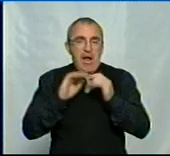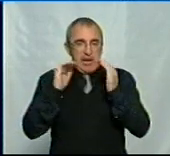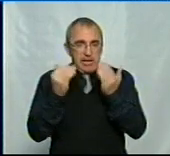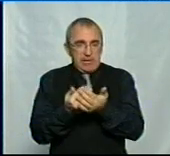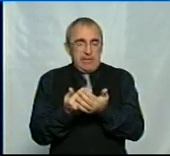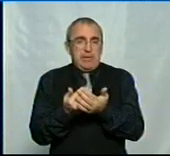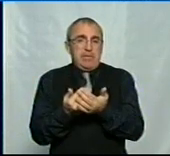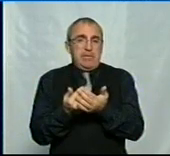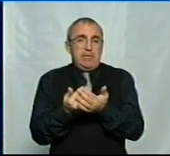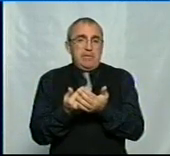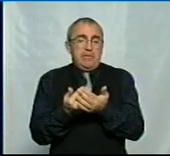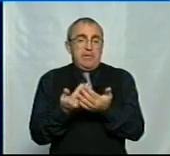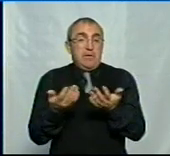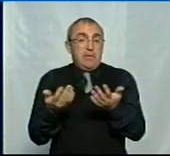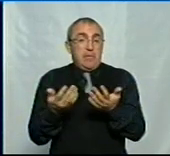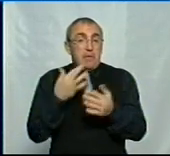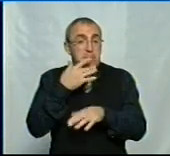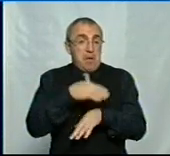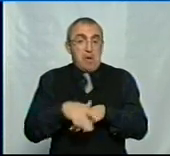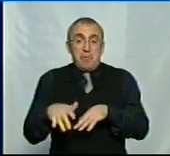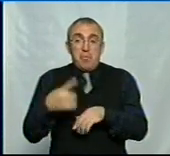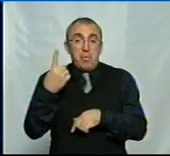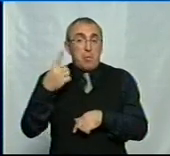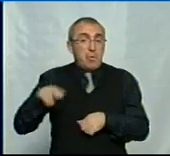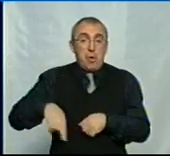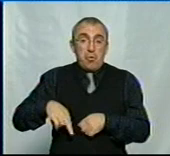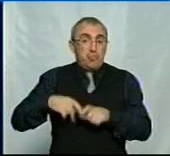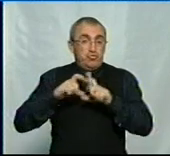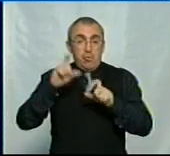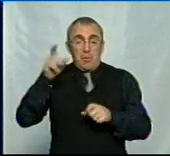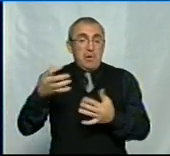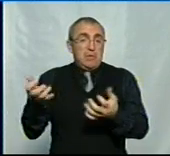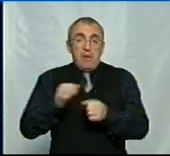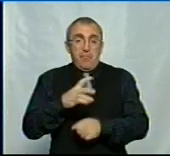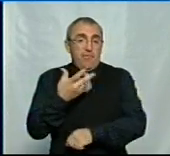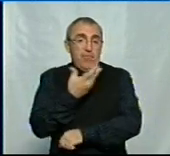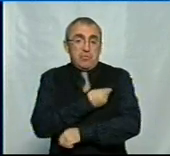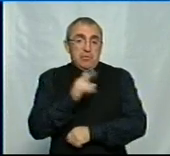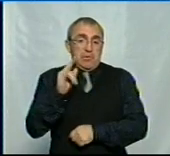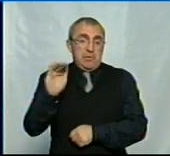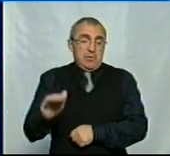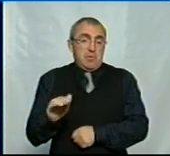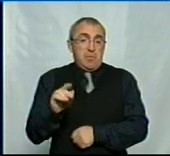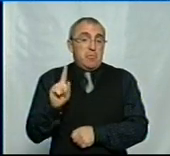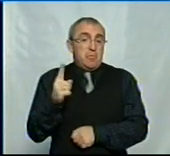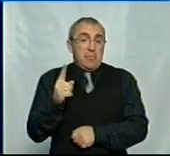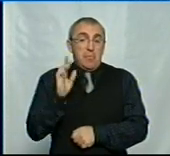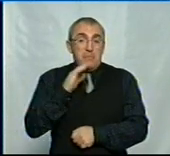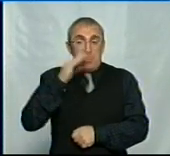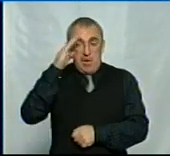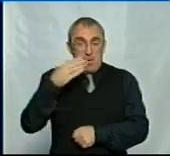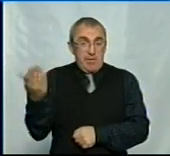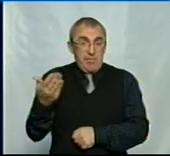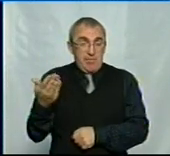починається. А за кордоном жоден директор школи не візьме невакциновану дитину. Бо оті батьки,